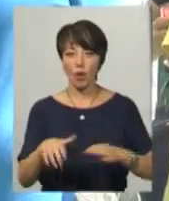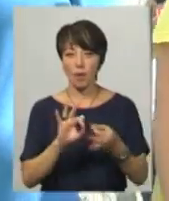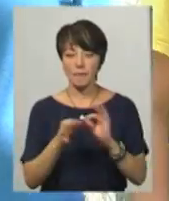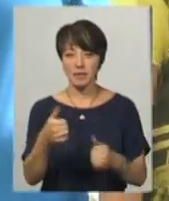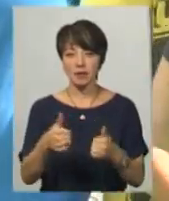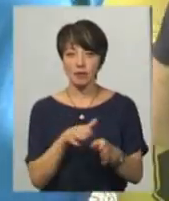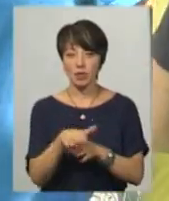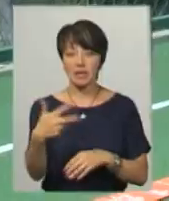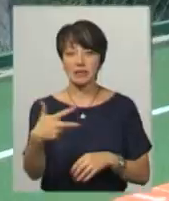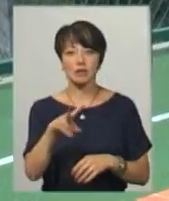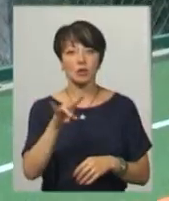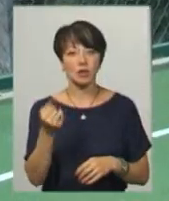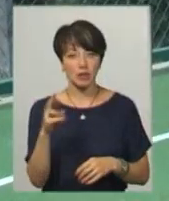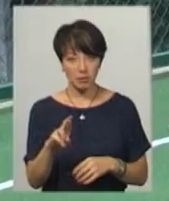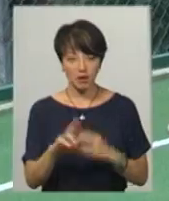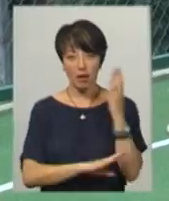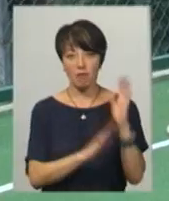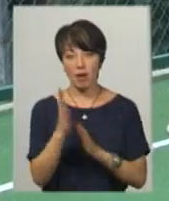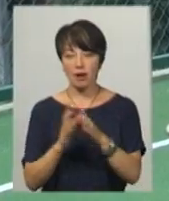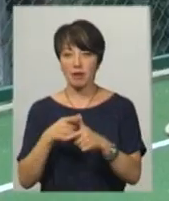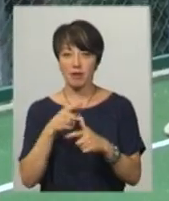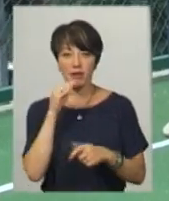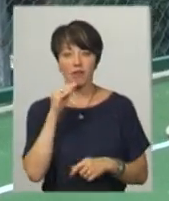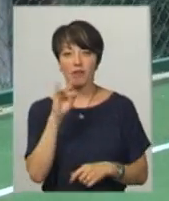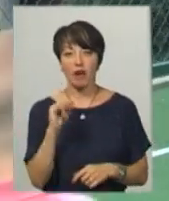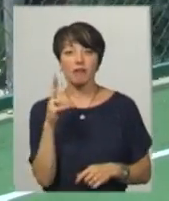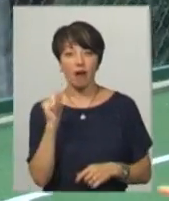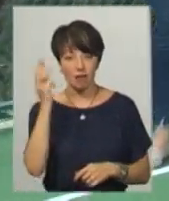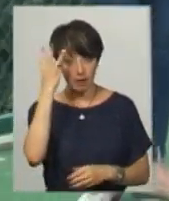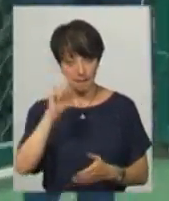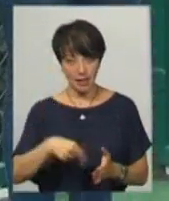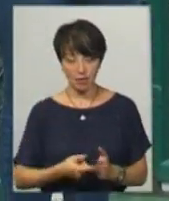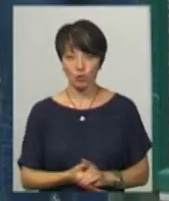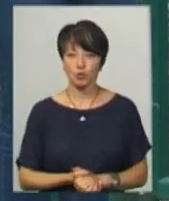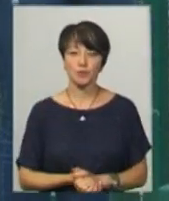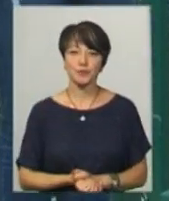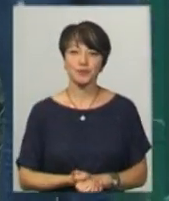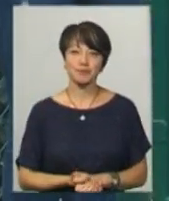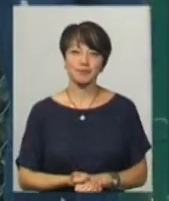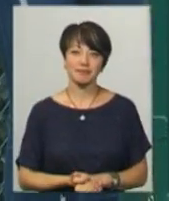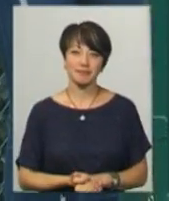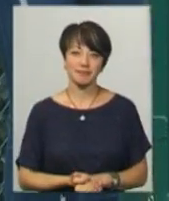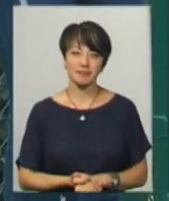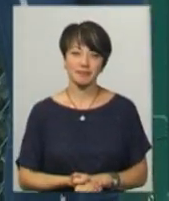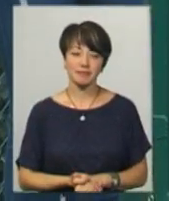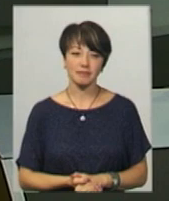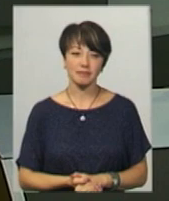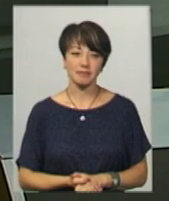відбудеться 30 липня у парку імені Івана Франка у Хмельницькому. Андрій Гуманий, Володимир Заянчуковський, новини.